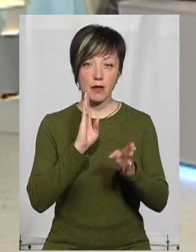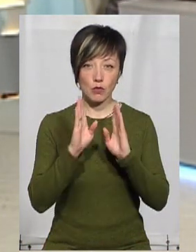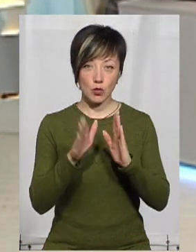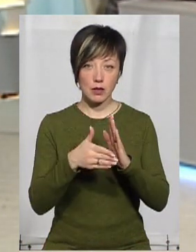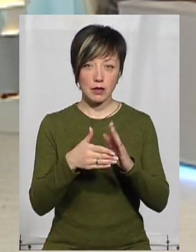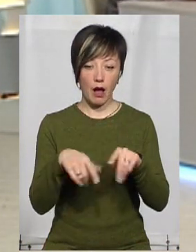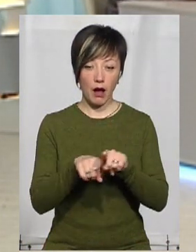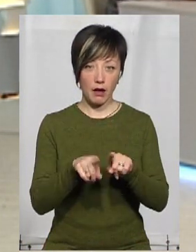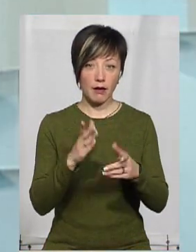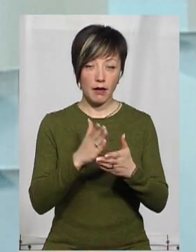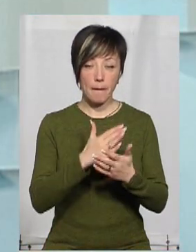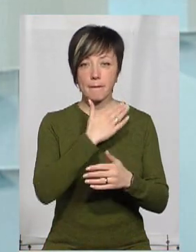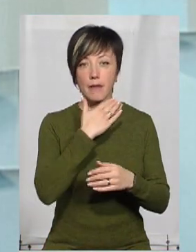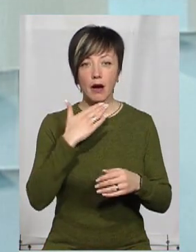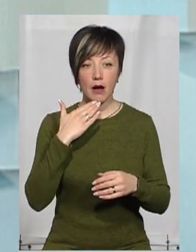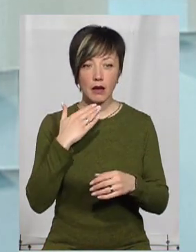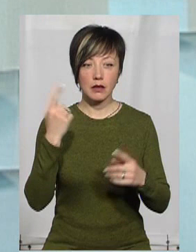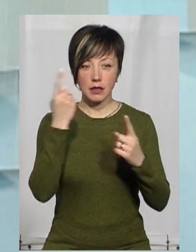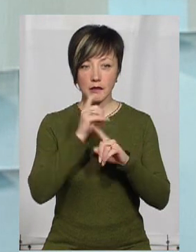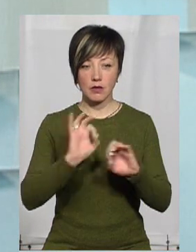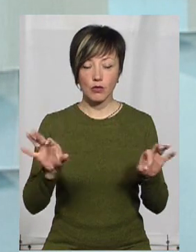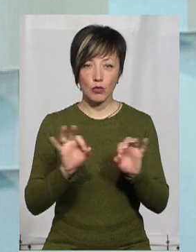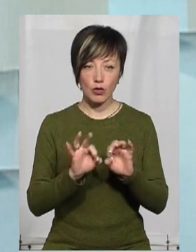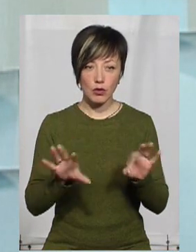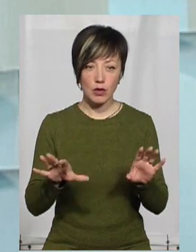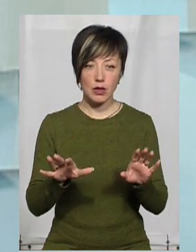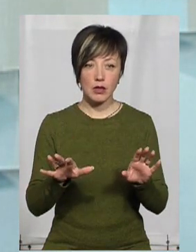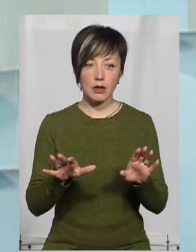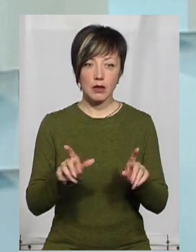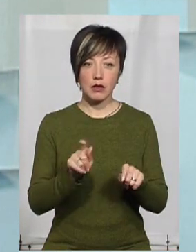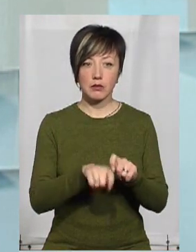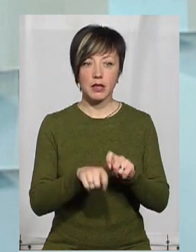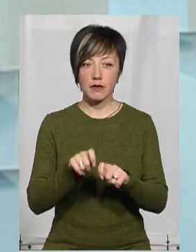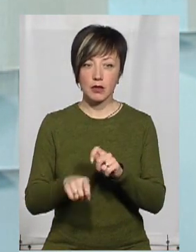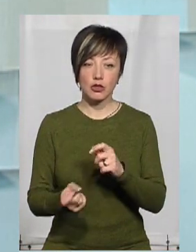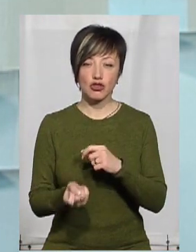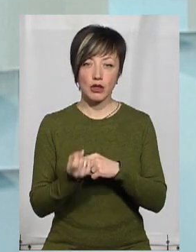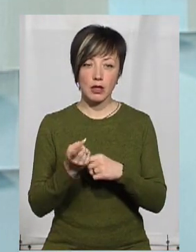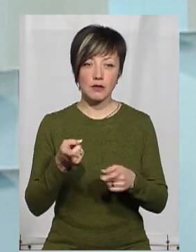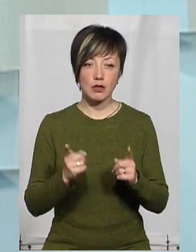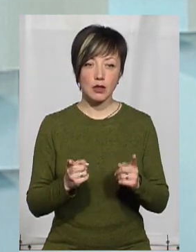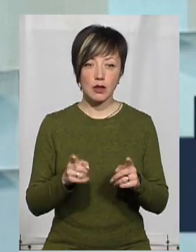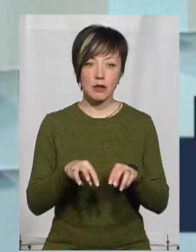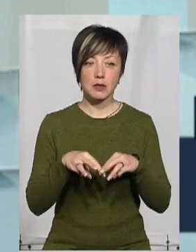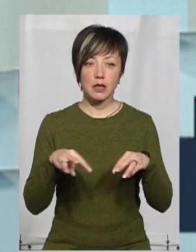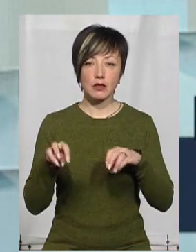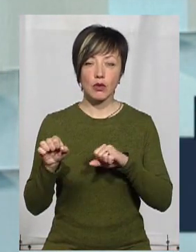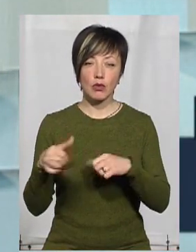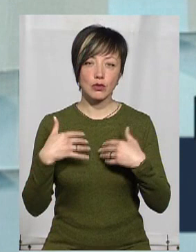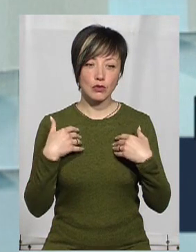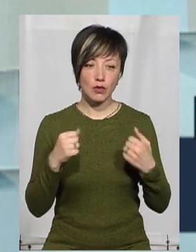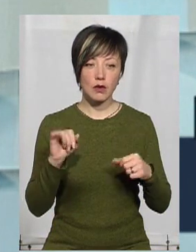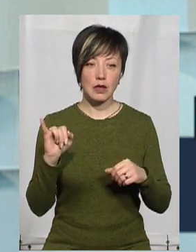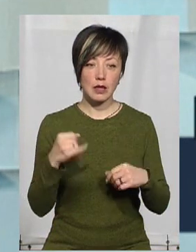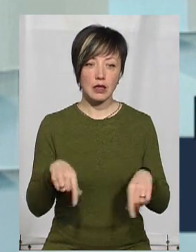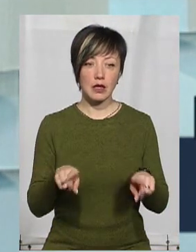є? Так, ми багато чого інформуємо, з перевірених джерел, звичайно, Міністерство охорони здоров'я і,